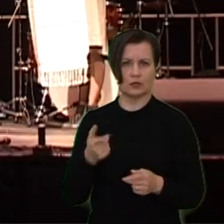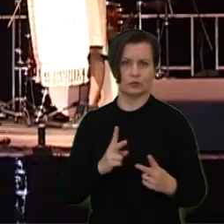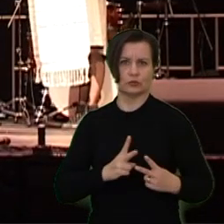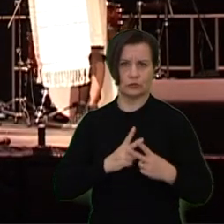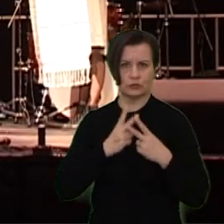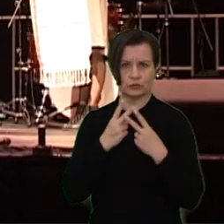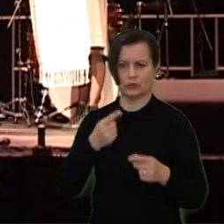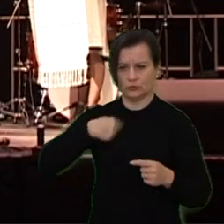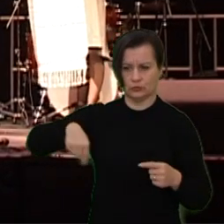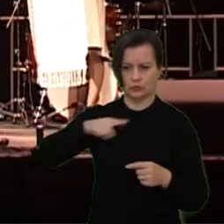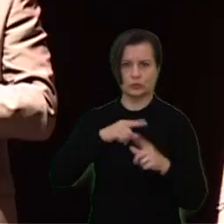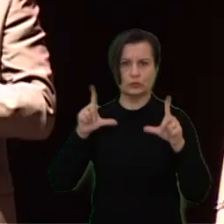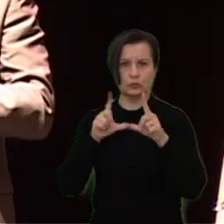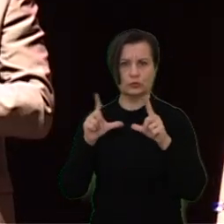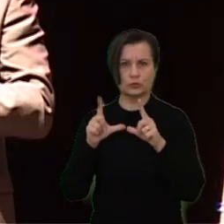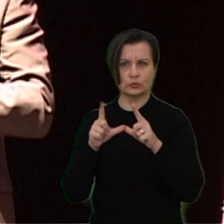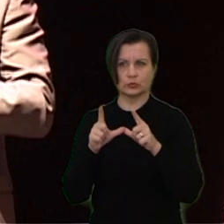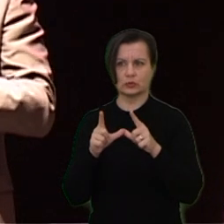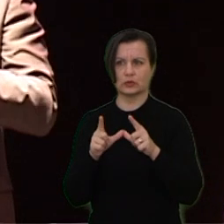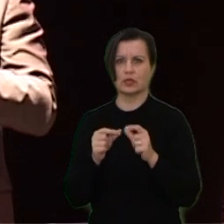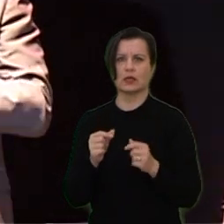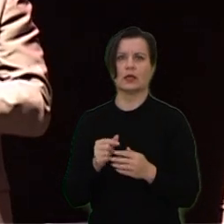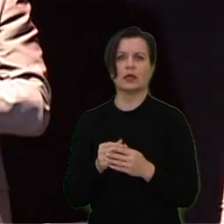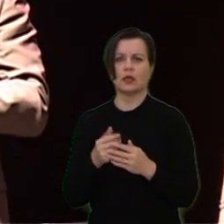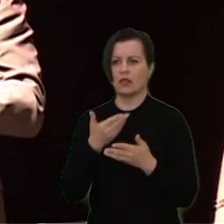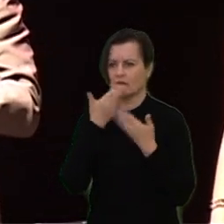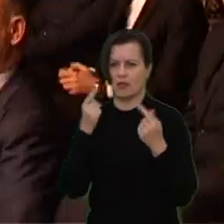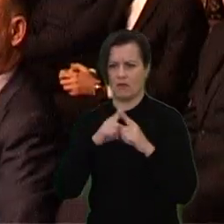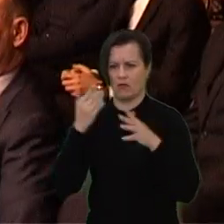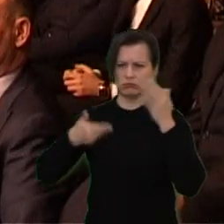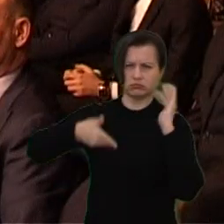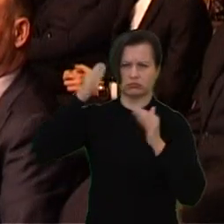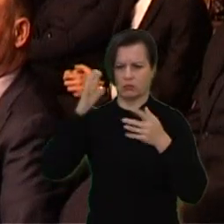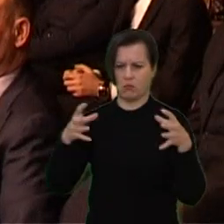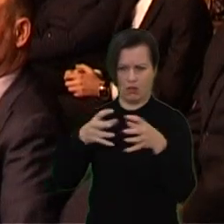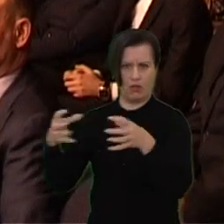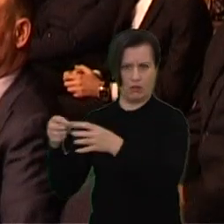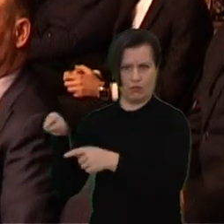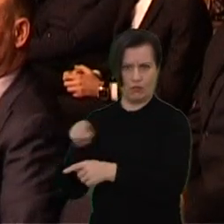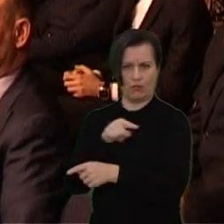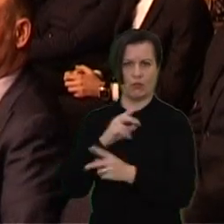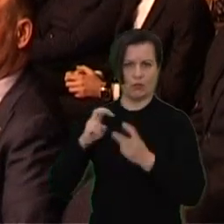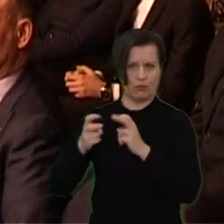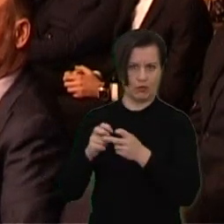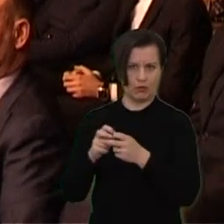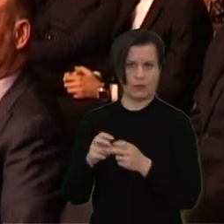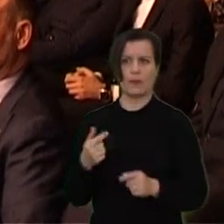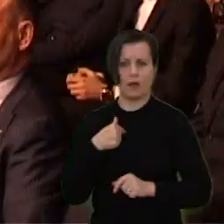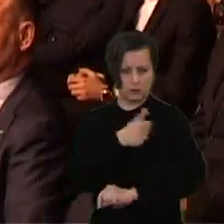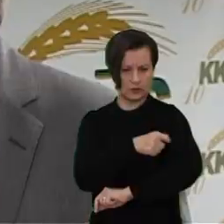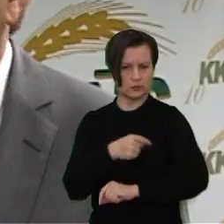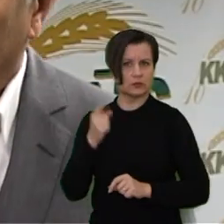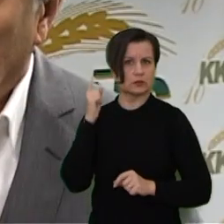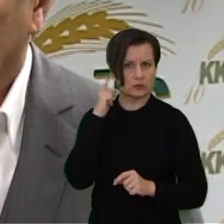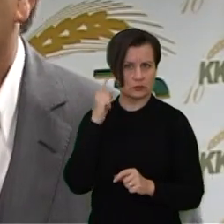mūsų ūkininkai yra nebejingi ir bendruomenių problemom. Aš į senių nugirdžiu labai dažnai,